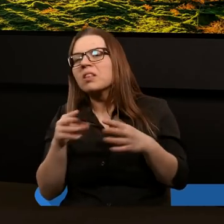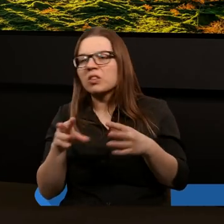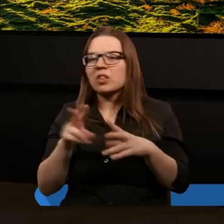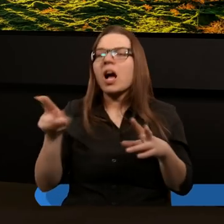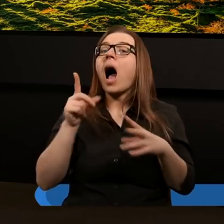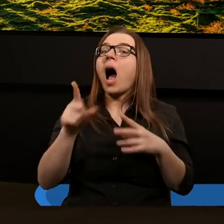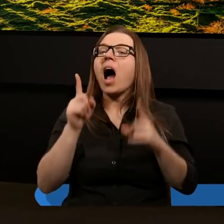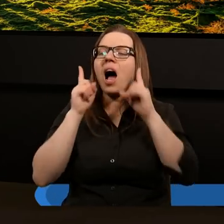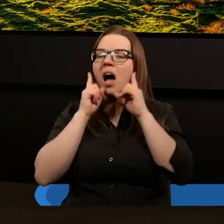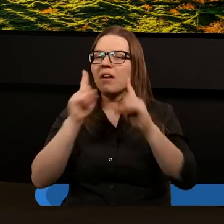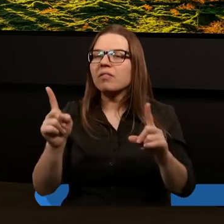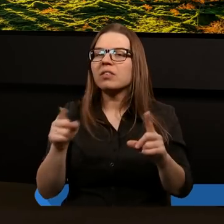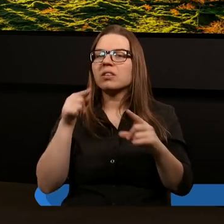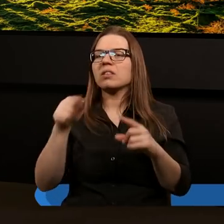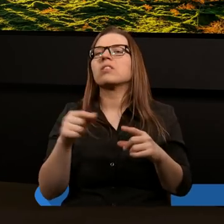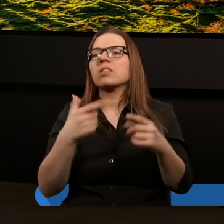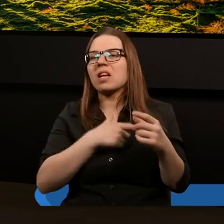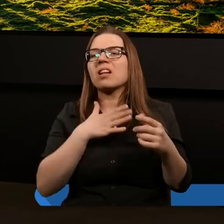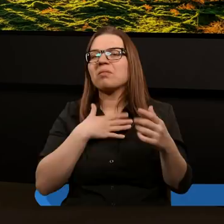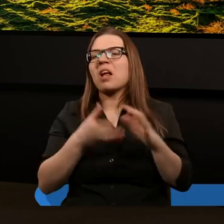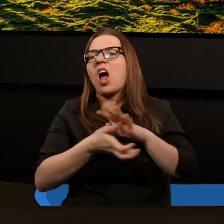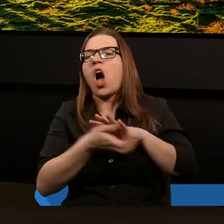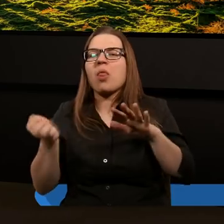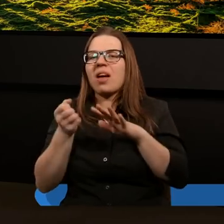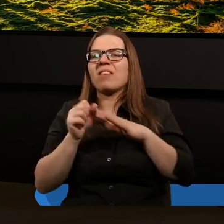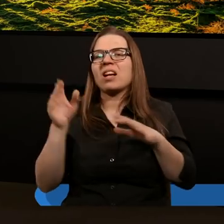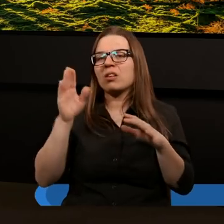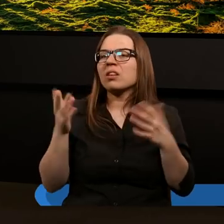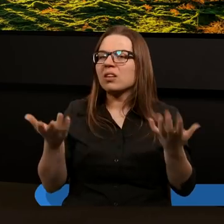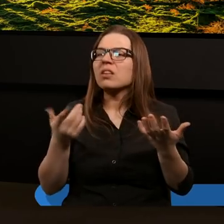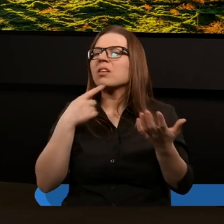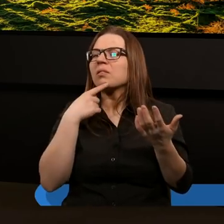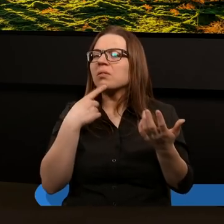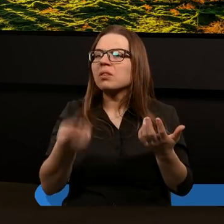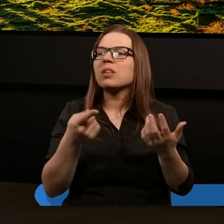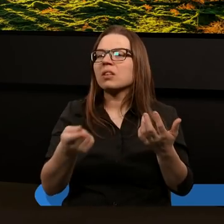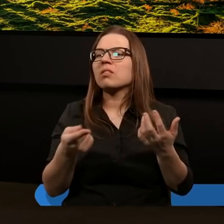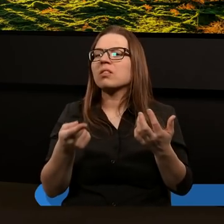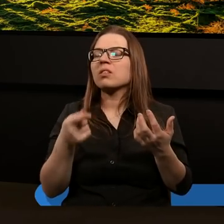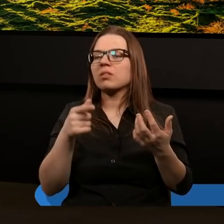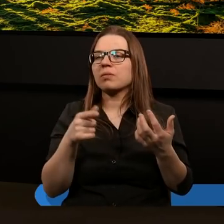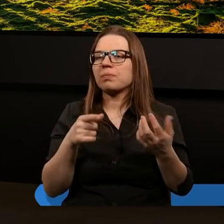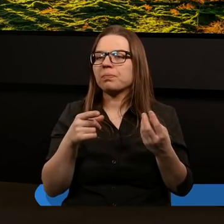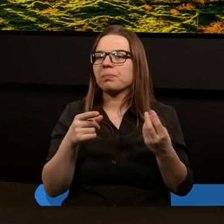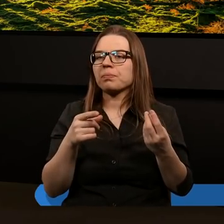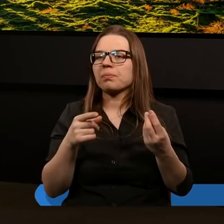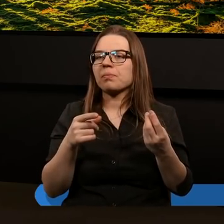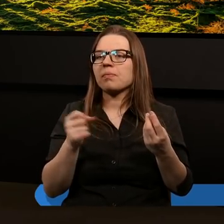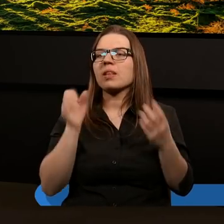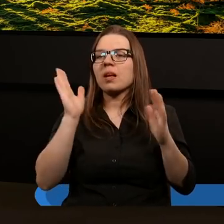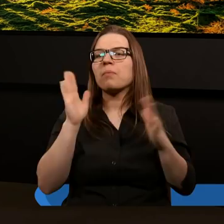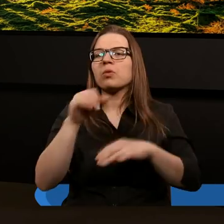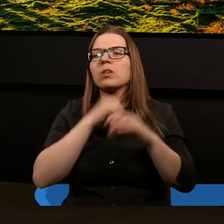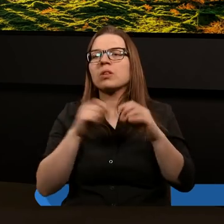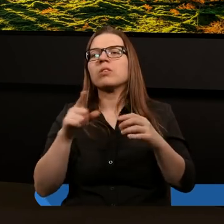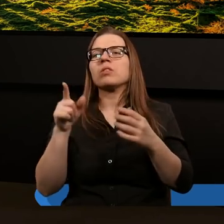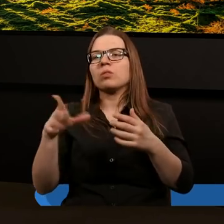rzeczywistości serca ich były nieodrodzone. Jeden z historyków powiedział tak, na początku chrześcijanie zdobyli Rzym, a później